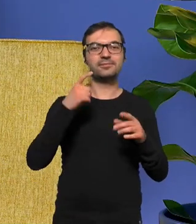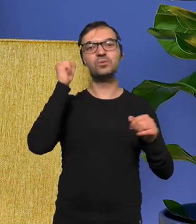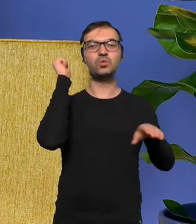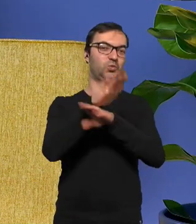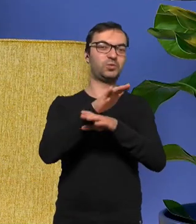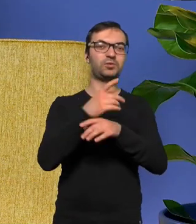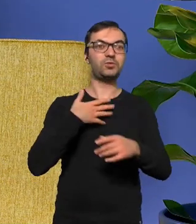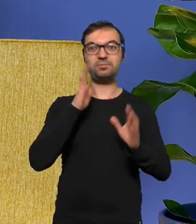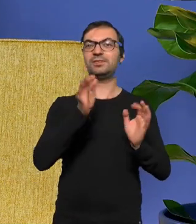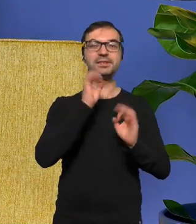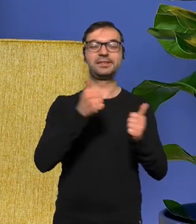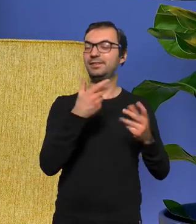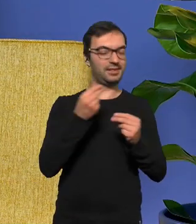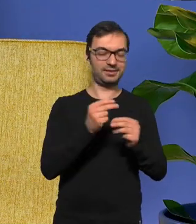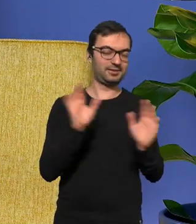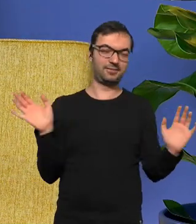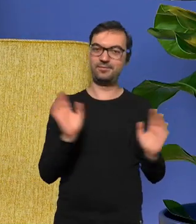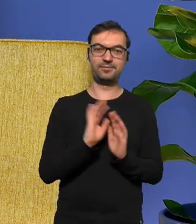tego się trzymam mam takie hasła